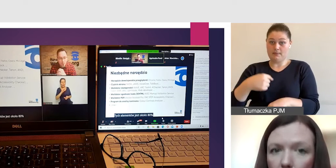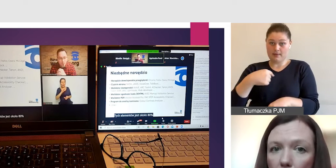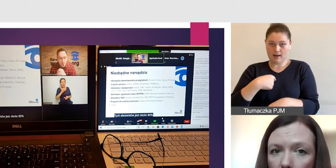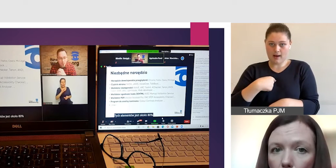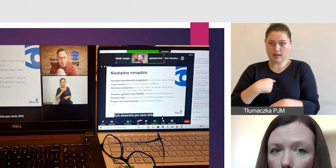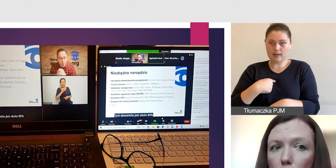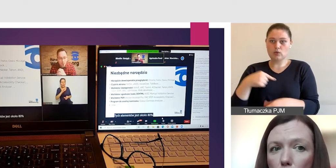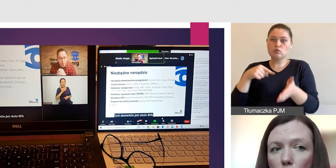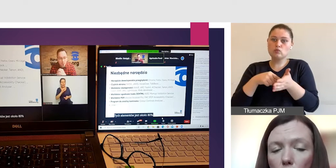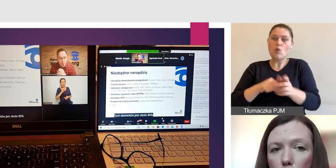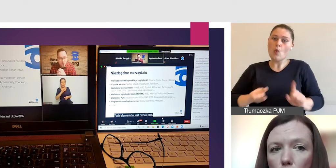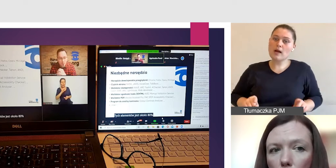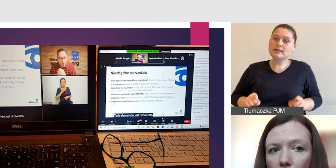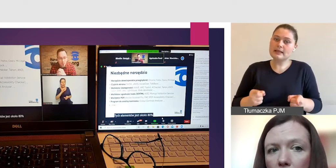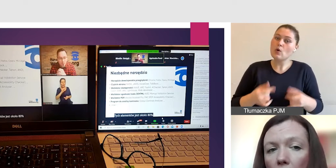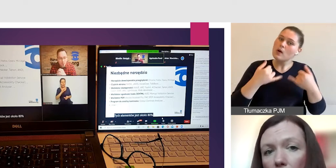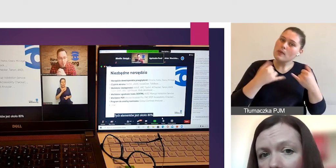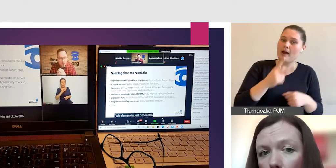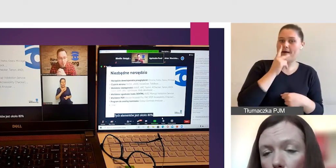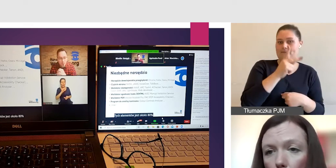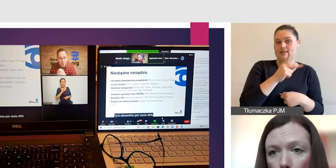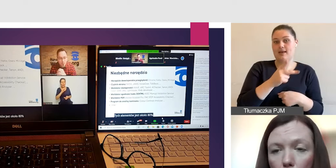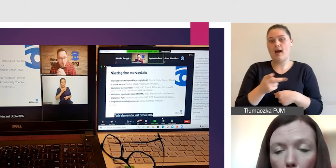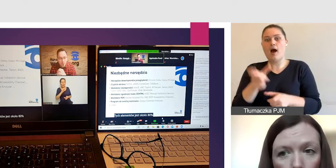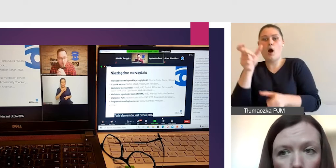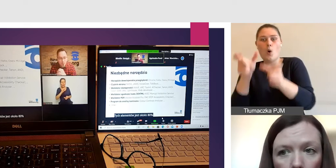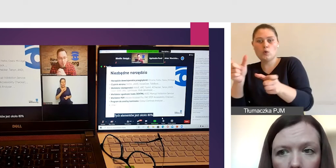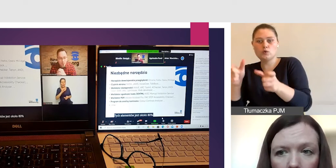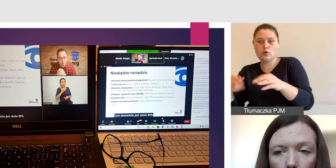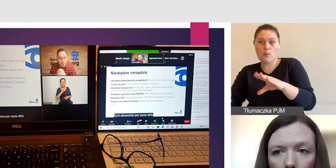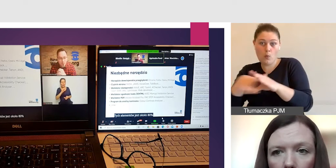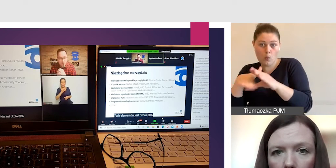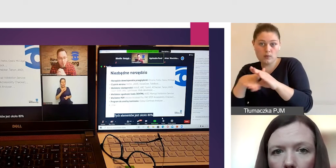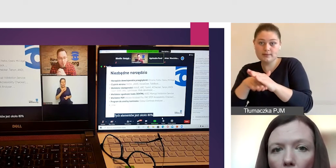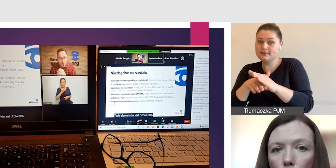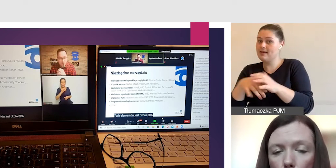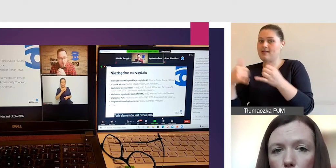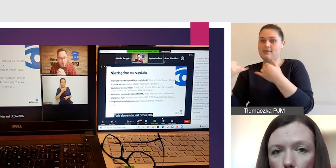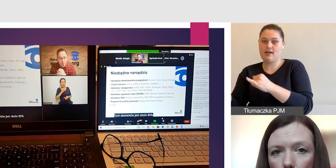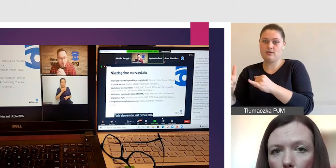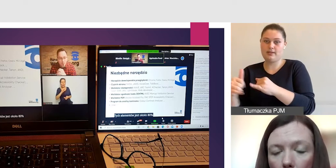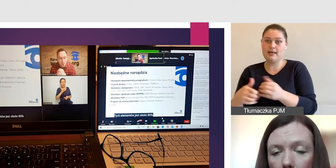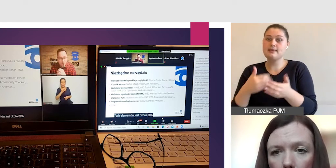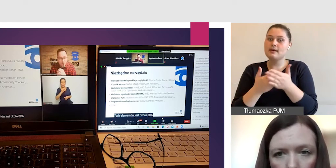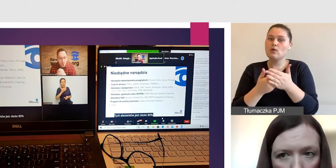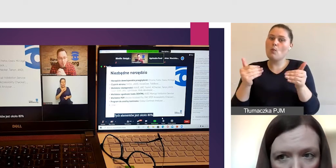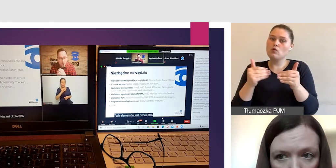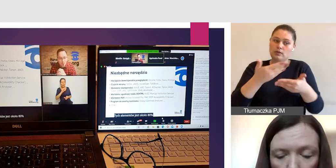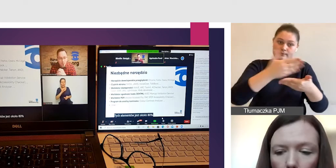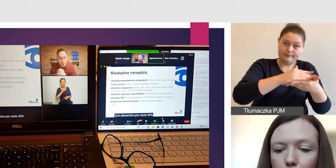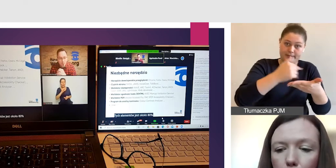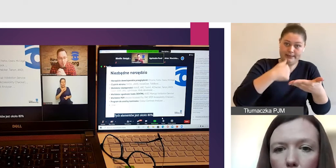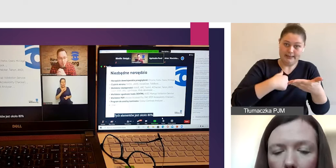w transmisji. Musimy być na to przygotowani. Warto, jeśli to sobie podglądamy na drugim ekranie, czy wszystko jest w